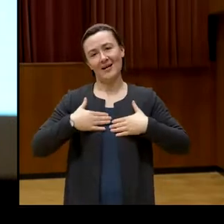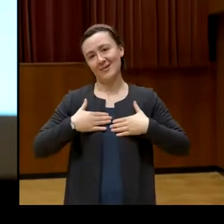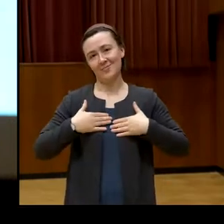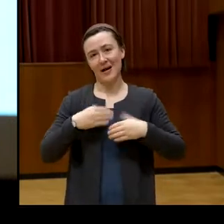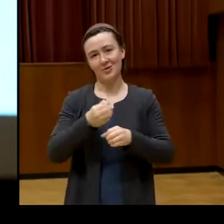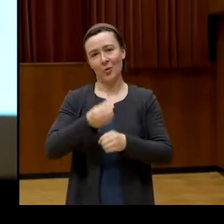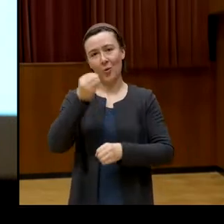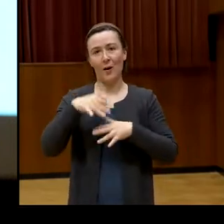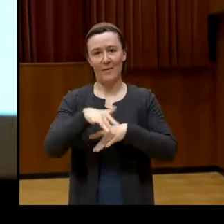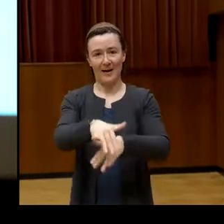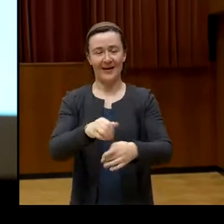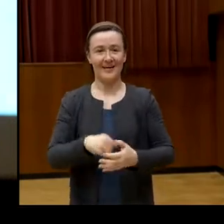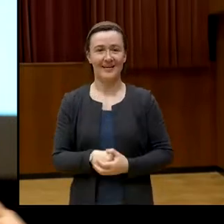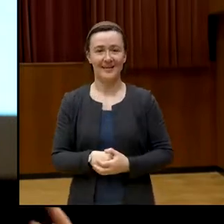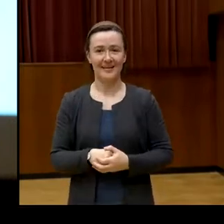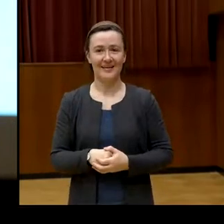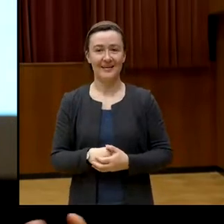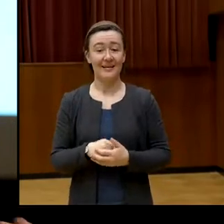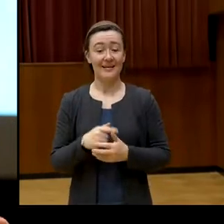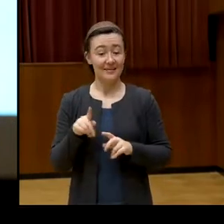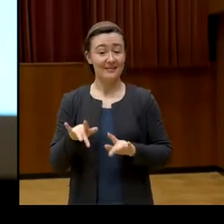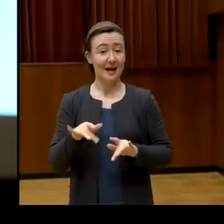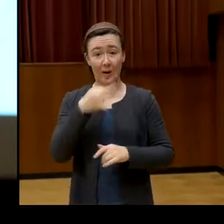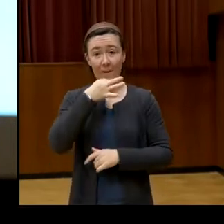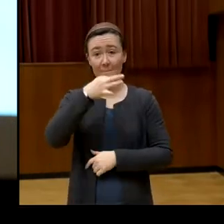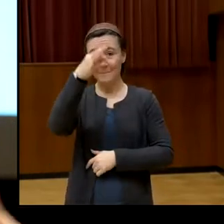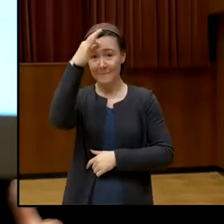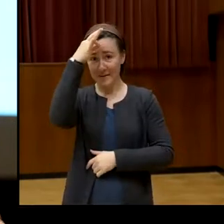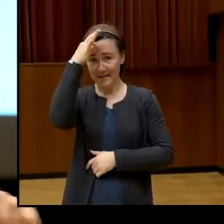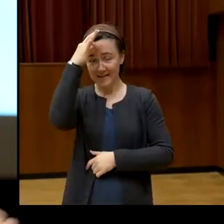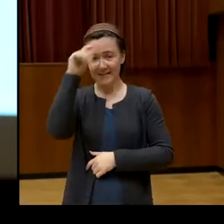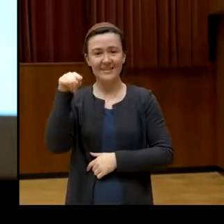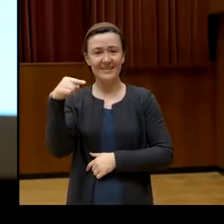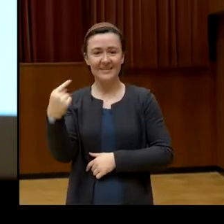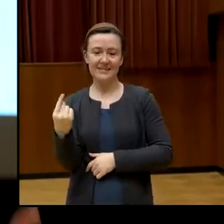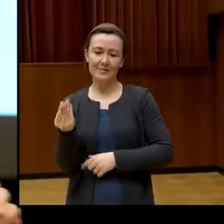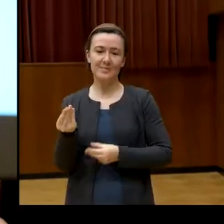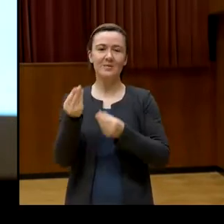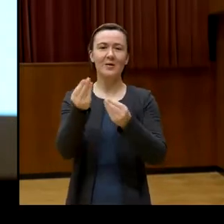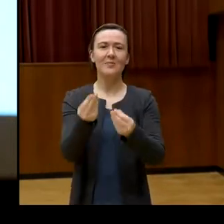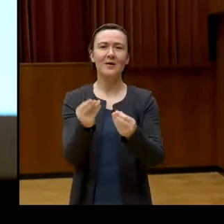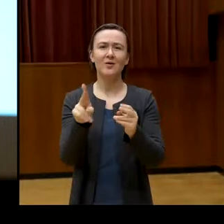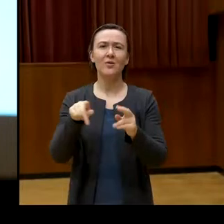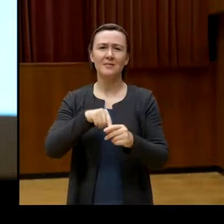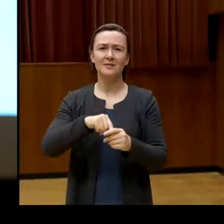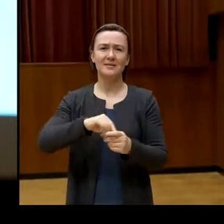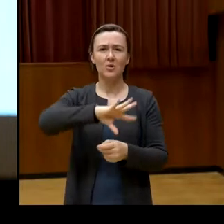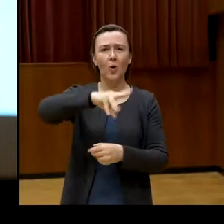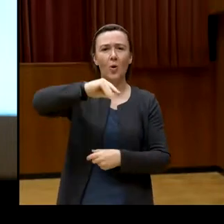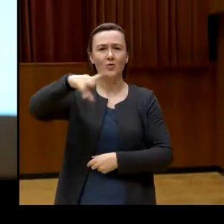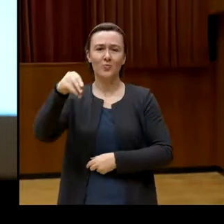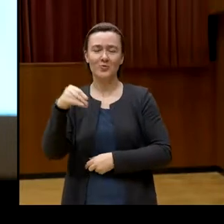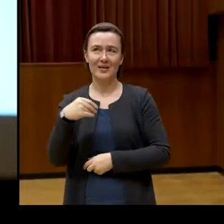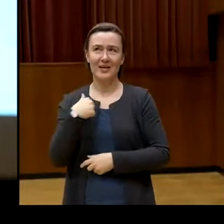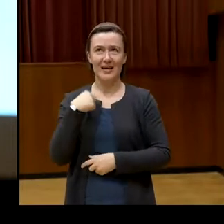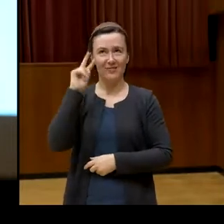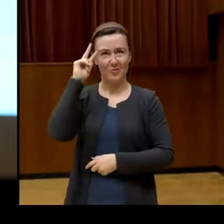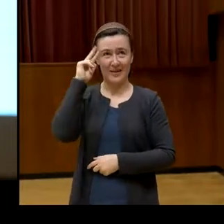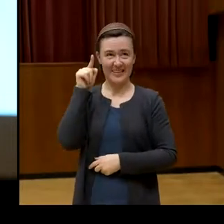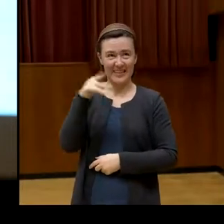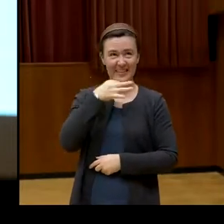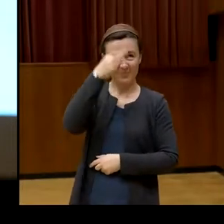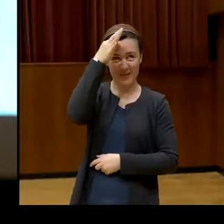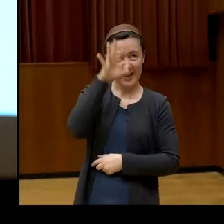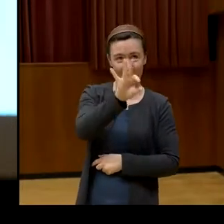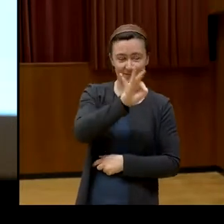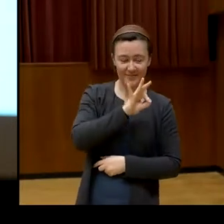Ich war kurz versucht, es gibt wirklich ein Bild, wo er diesen Oktopus da überreicht kriegt, das als Bild zu nehmen. Ich